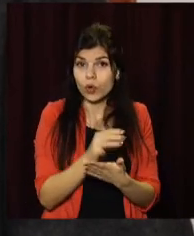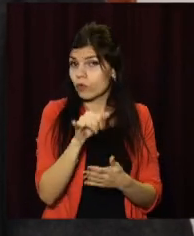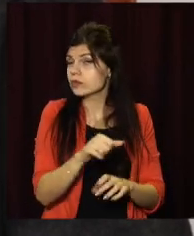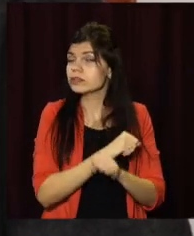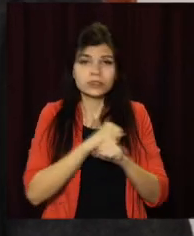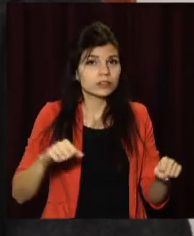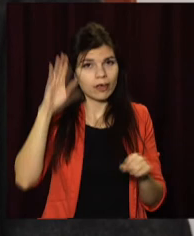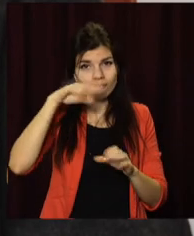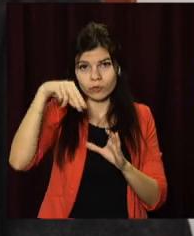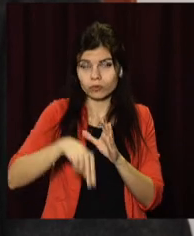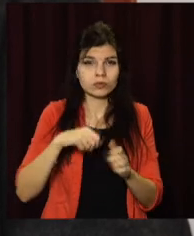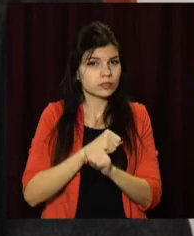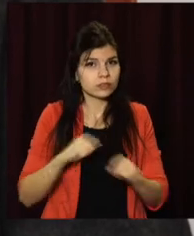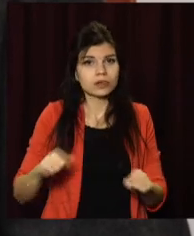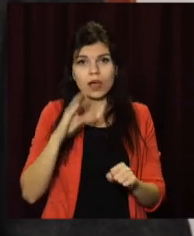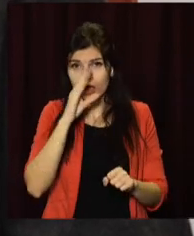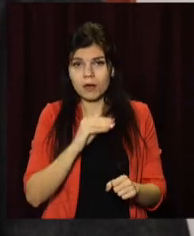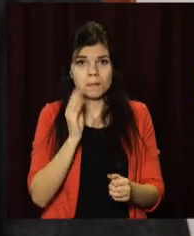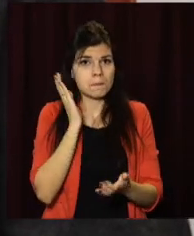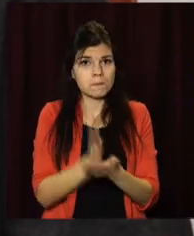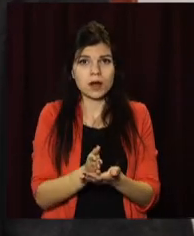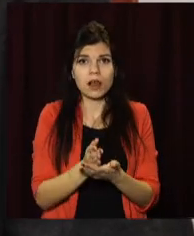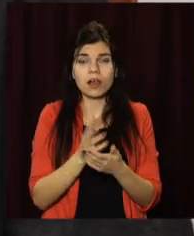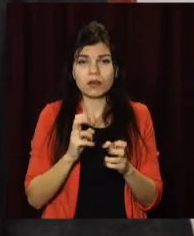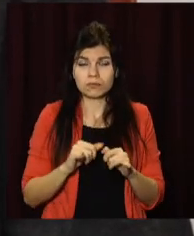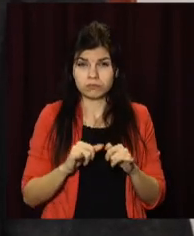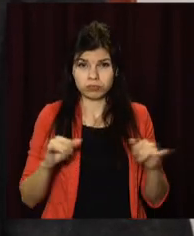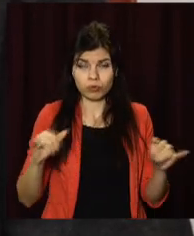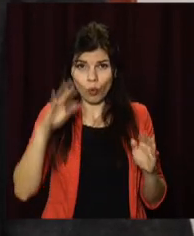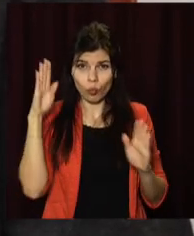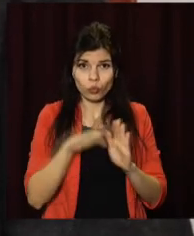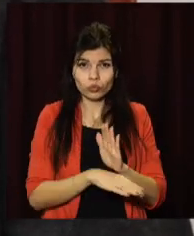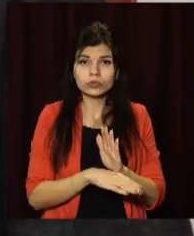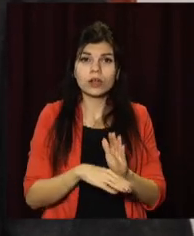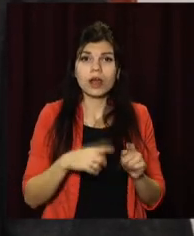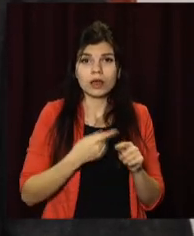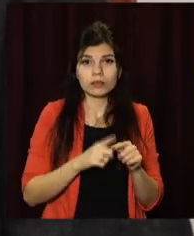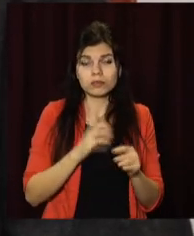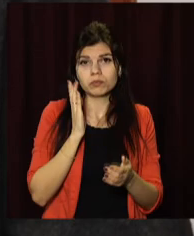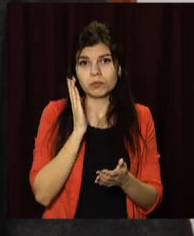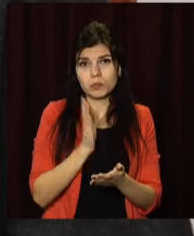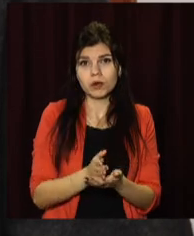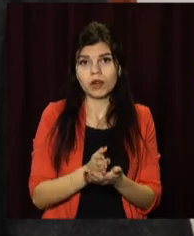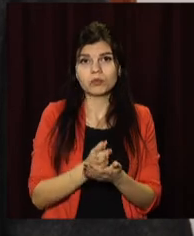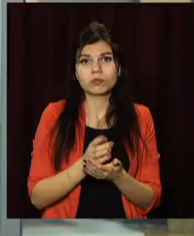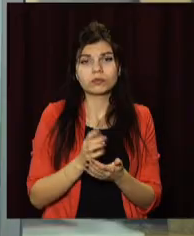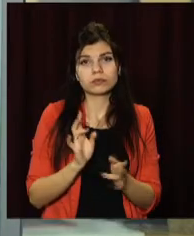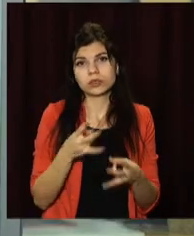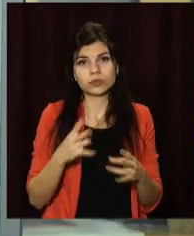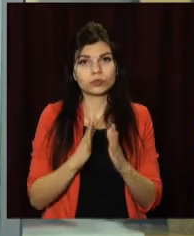протипоказанням не приймати участь в обряді водохреща.